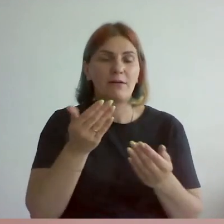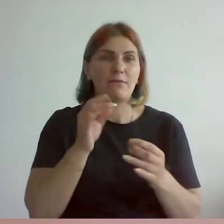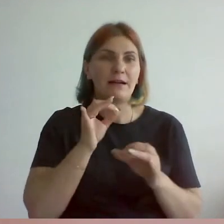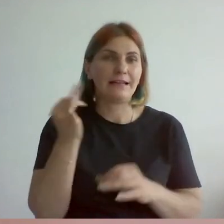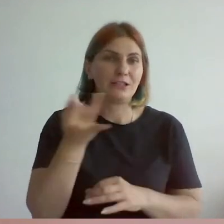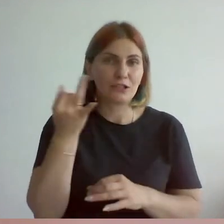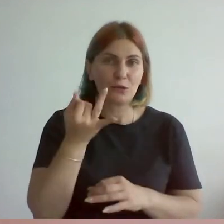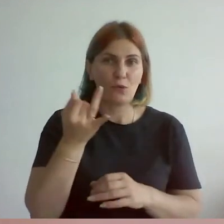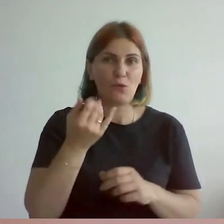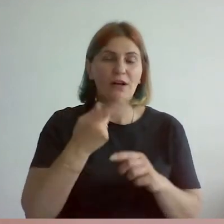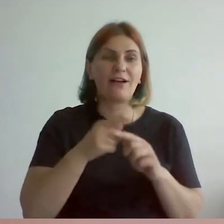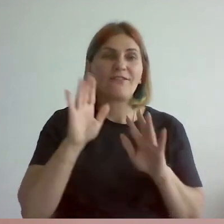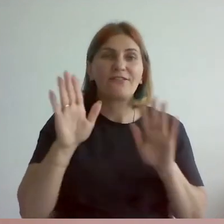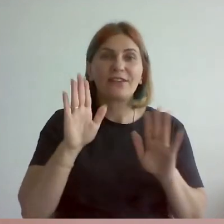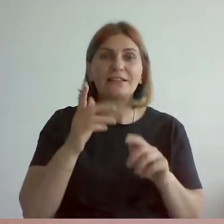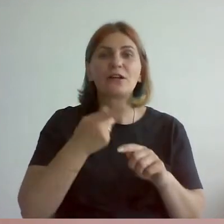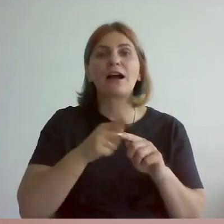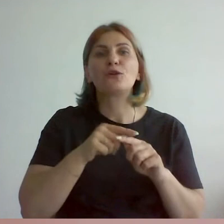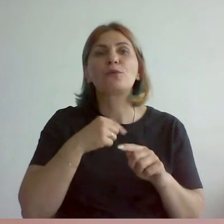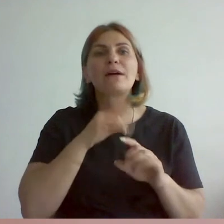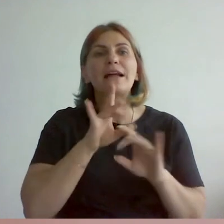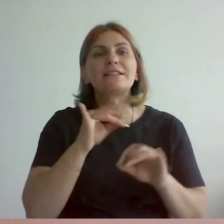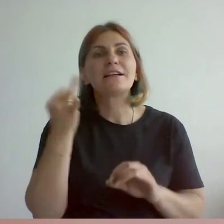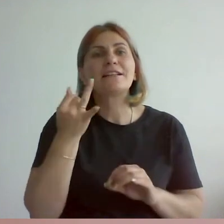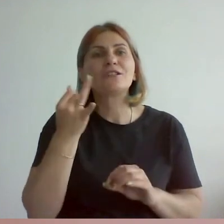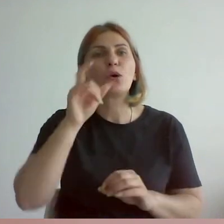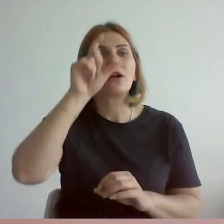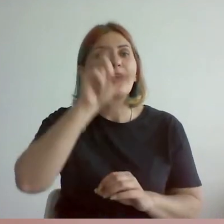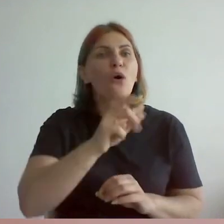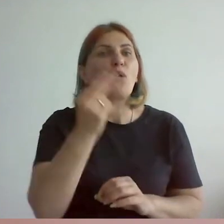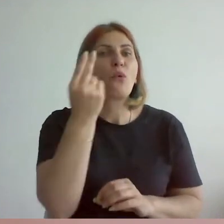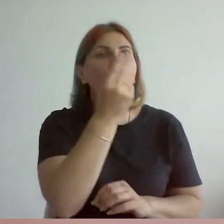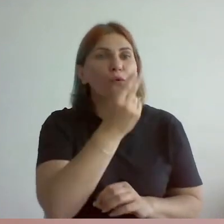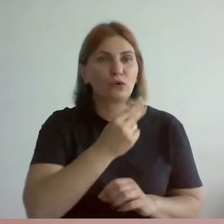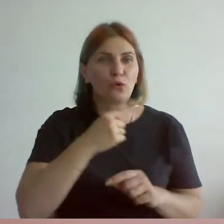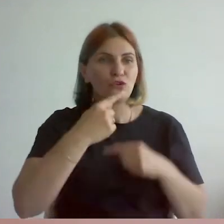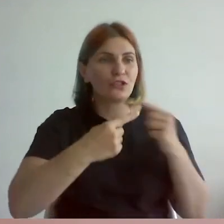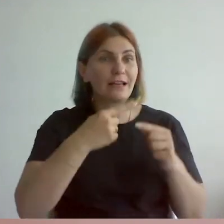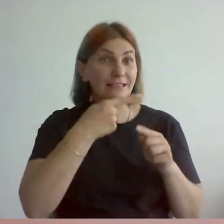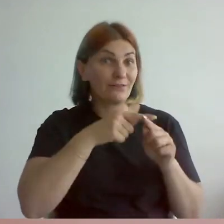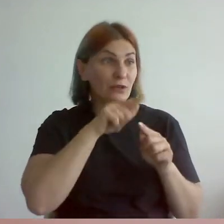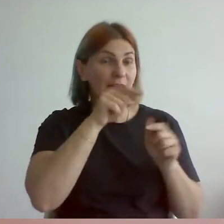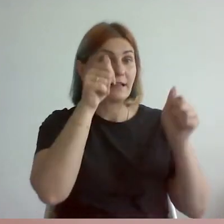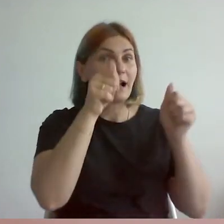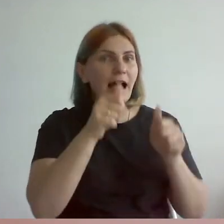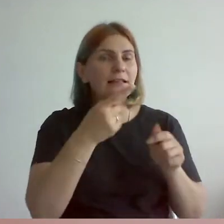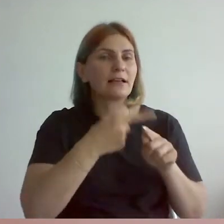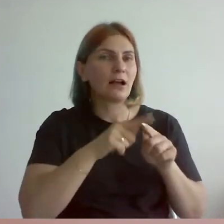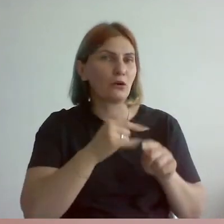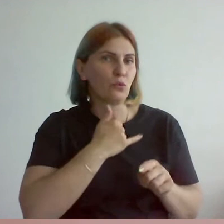выставки, в которых мы рассказываем истории именно художников через те картины, которые здесь представлены.